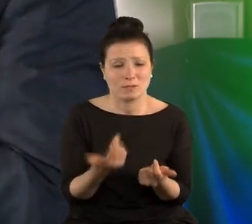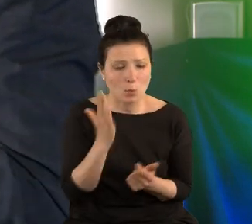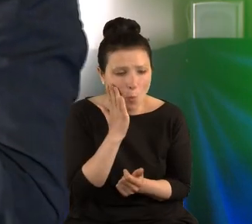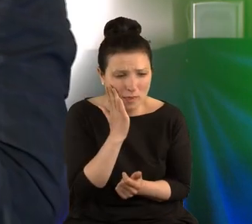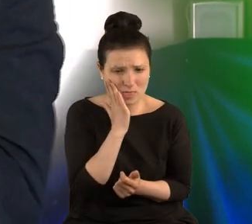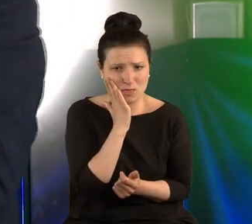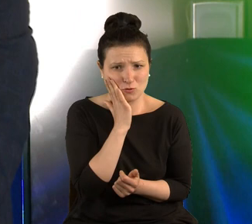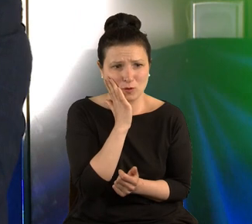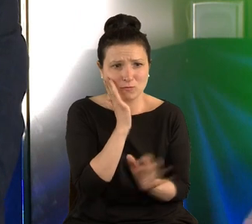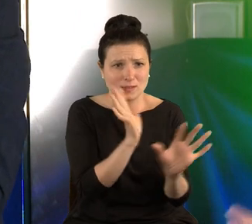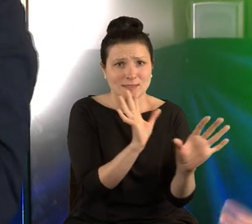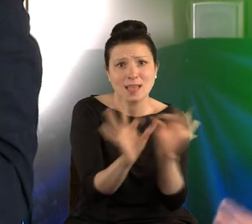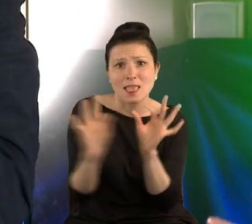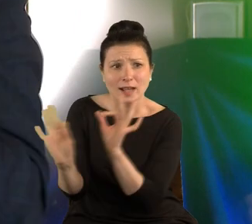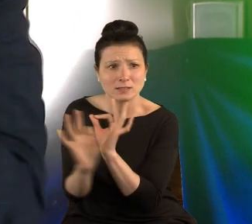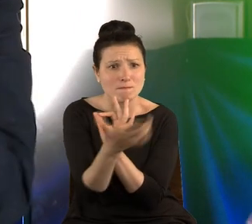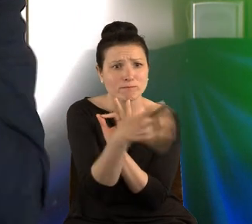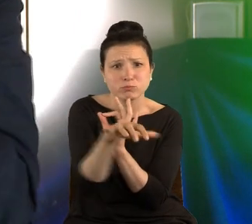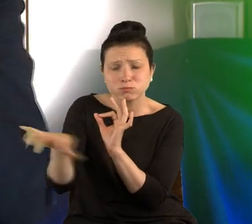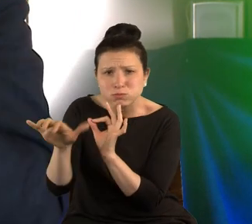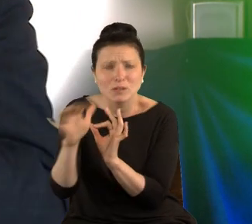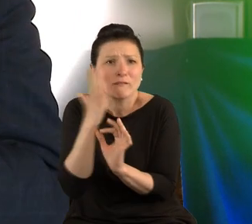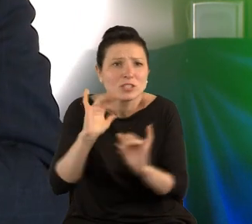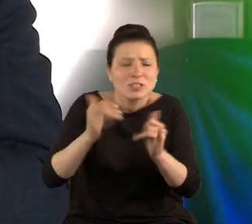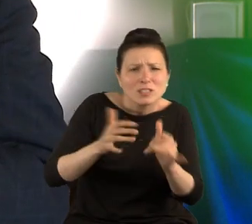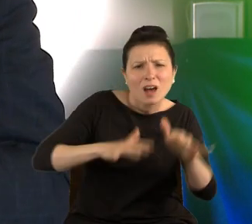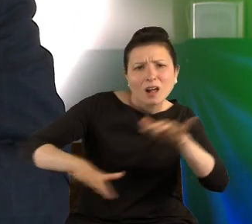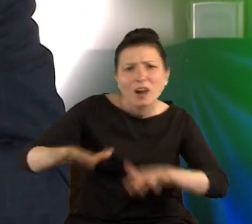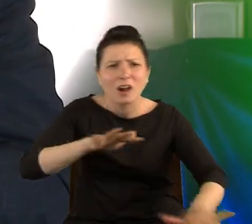umiejętnością selekcji, poruszania się w tej zupie. Czyż nie?